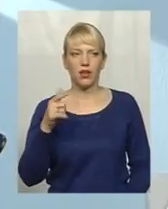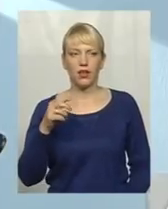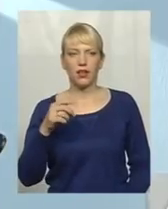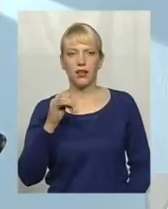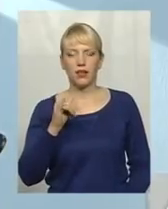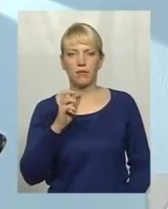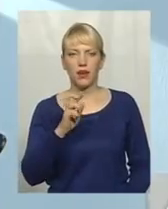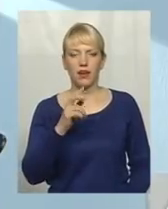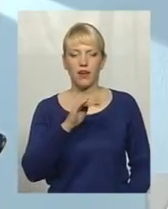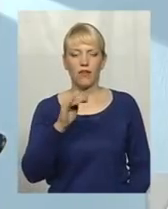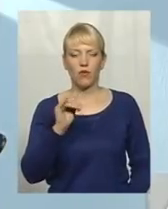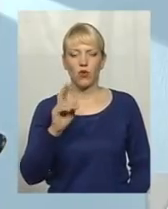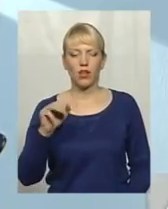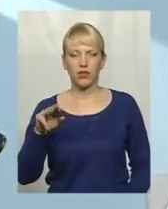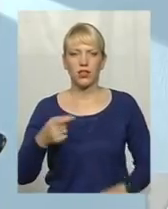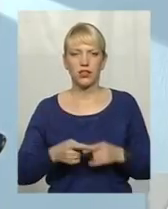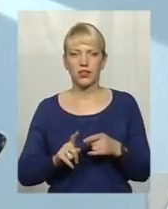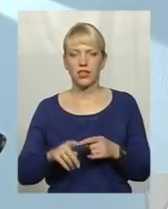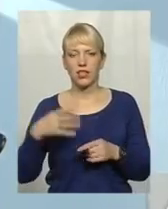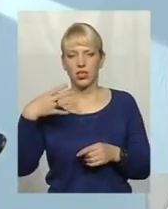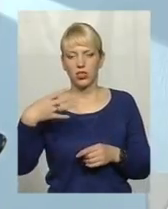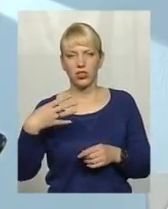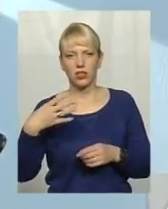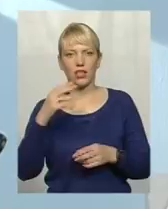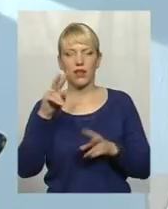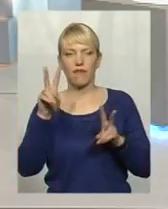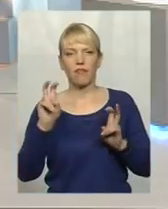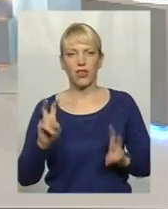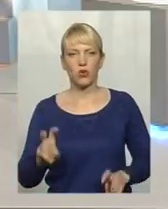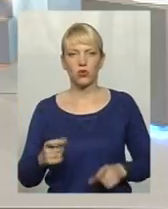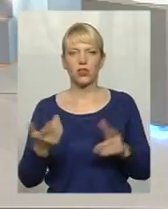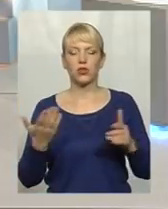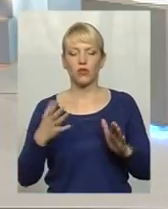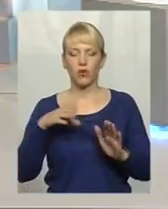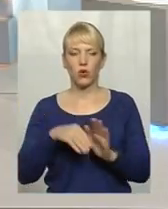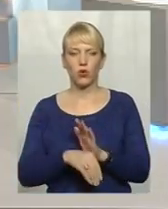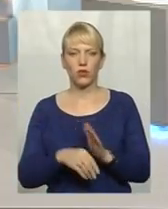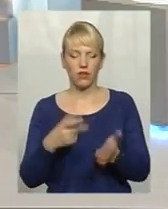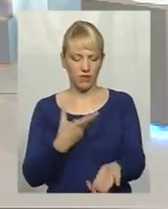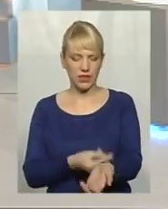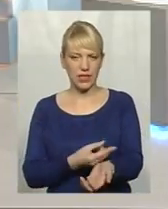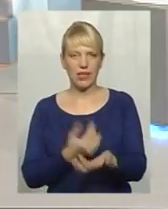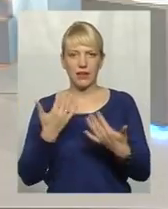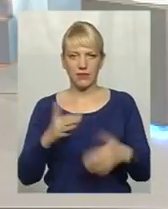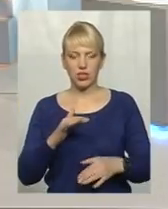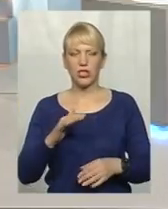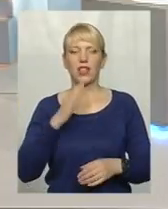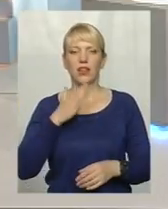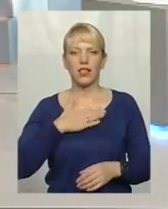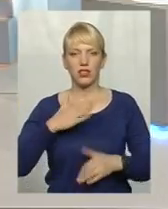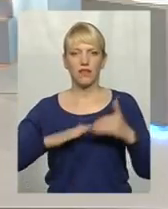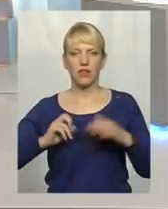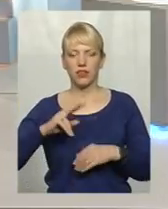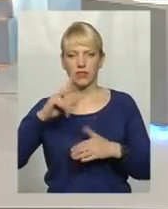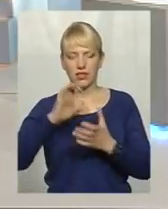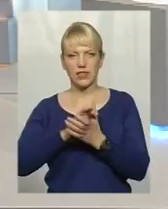Фукет. Тобто це вже ті віруси грипу, які входять в склад вакцин. Тобто вже з ними наші фахівці